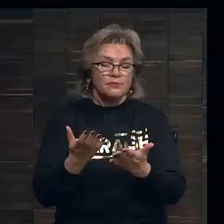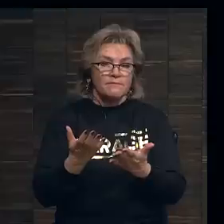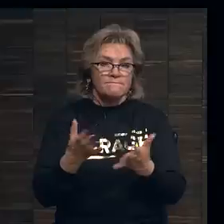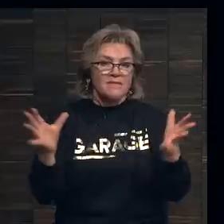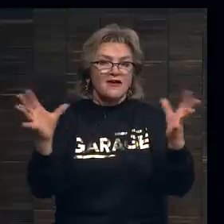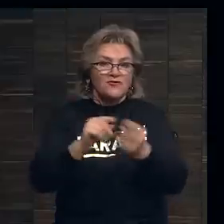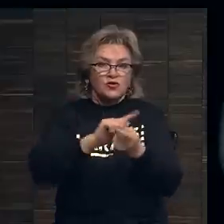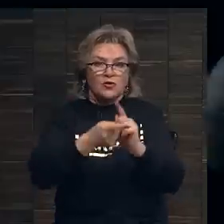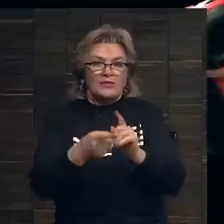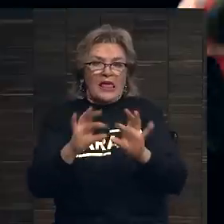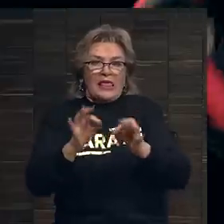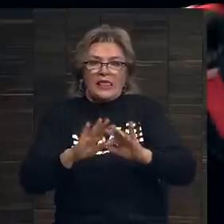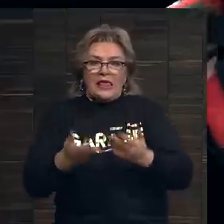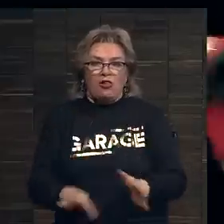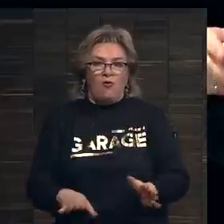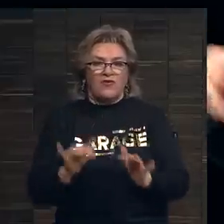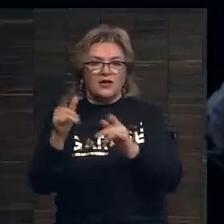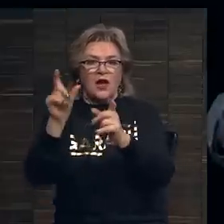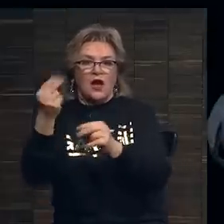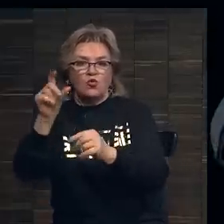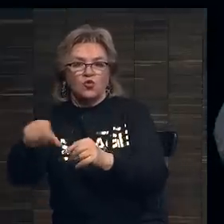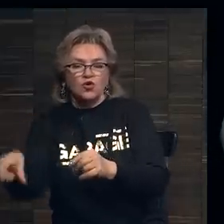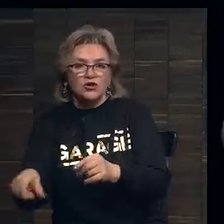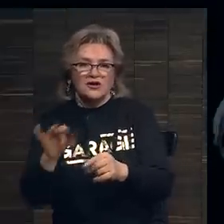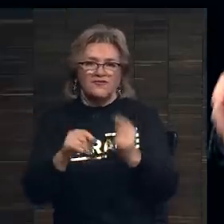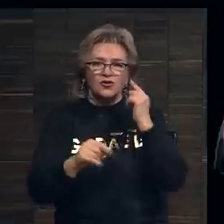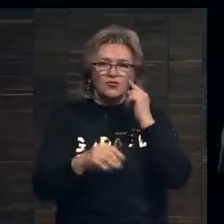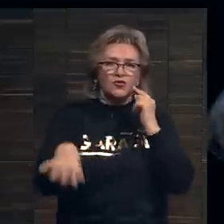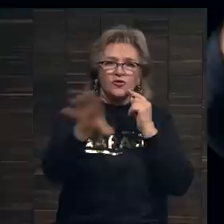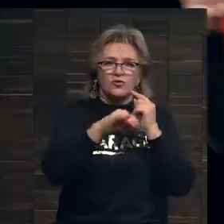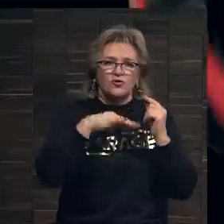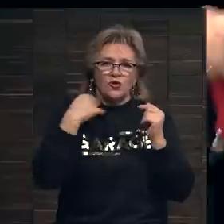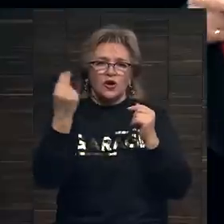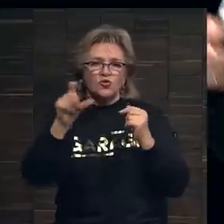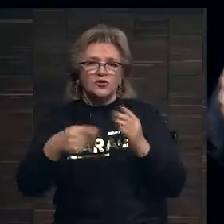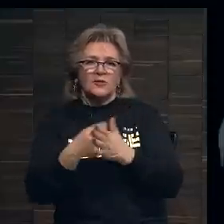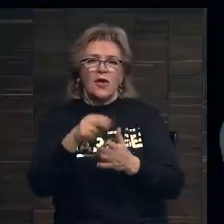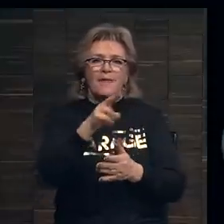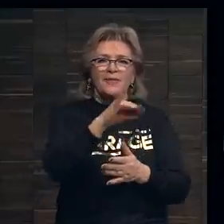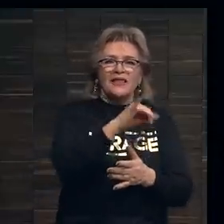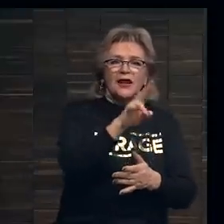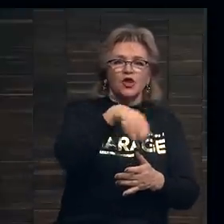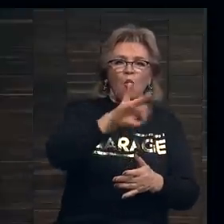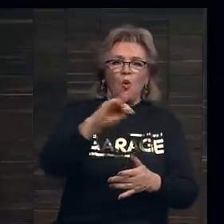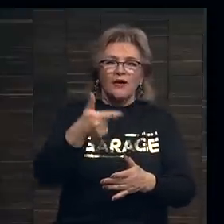все становится несколько неловко для художников, и я думаю, что многие художники, например, Питер Дойг,